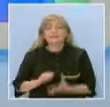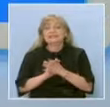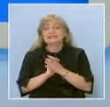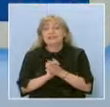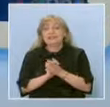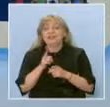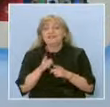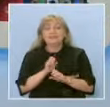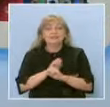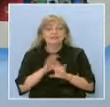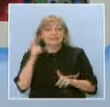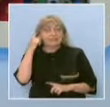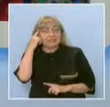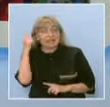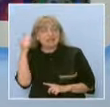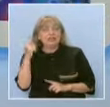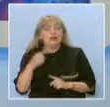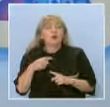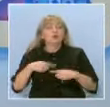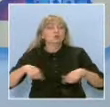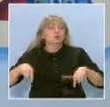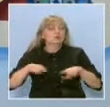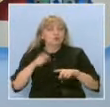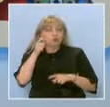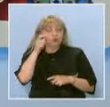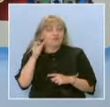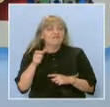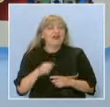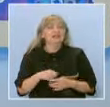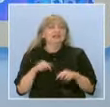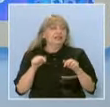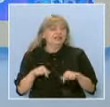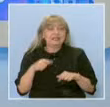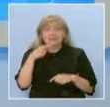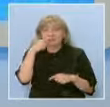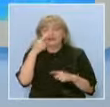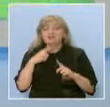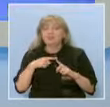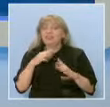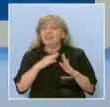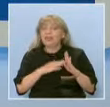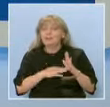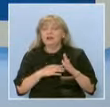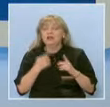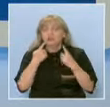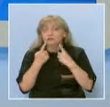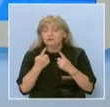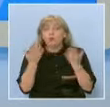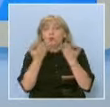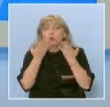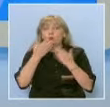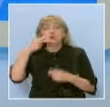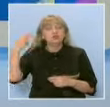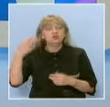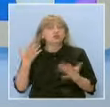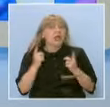Здравейте, вие сте съзнание БГ от студиото във Варна с менно Рабочева. Днес акцент поставяме върху училището. Как трябва